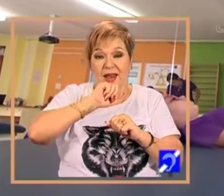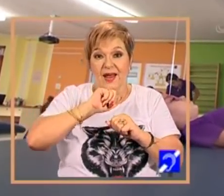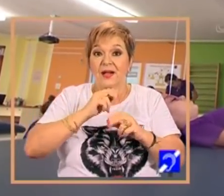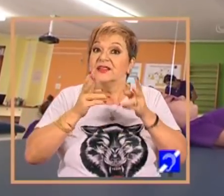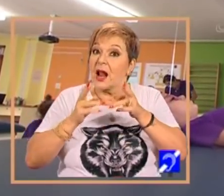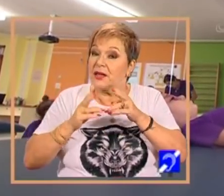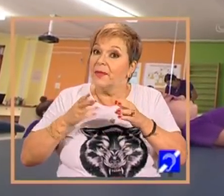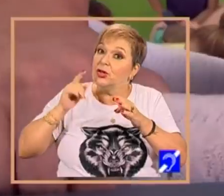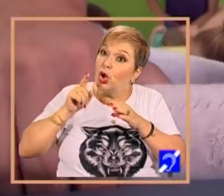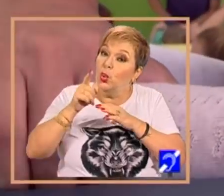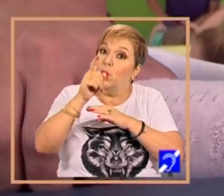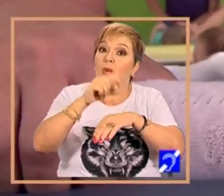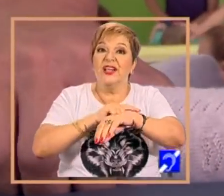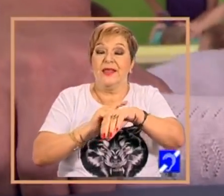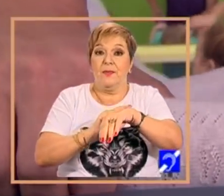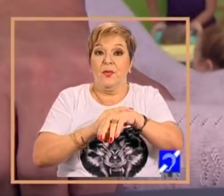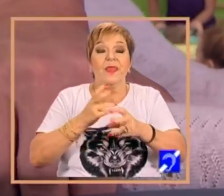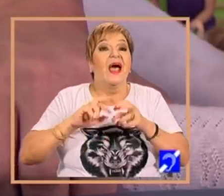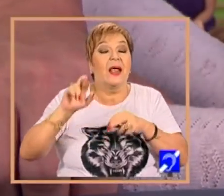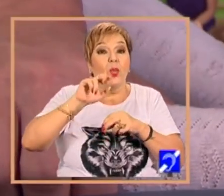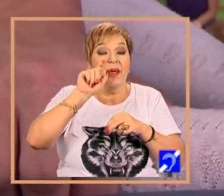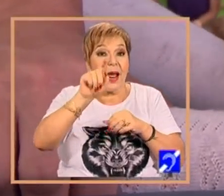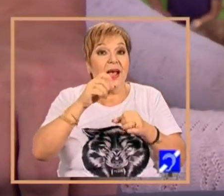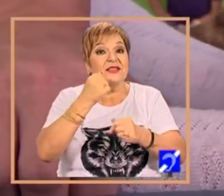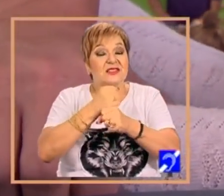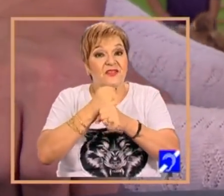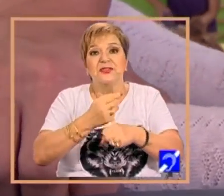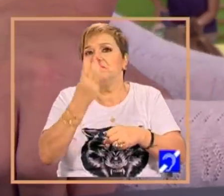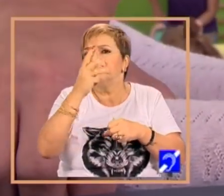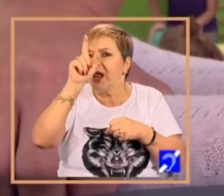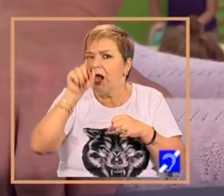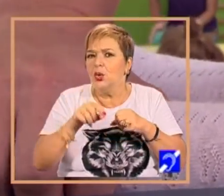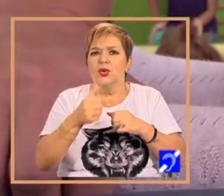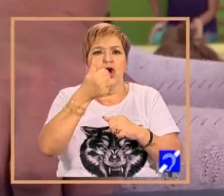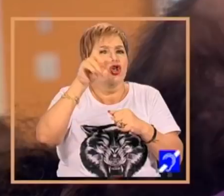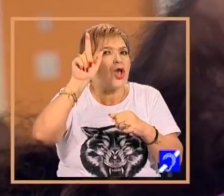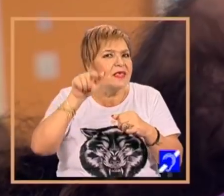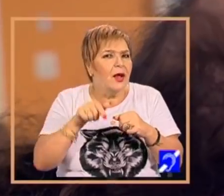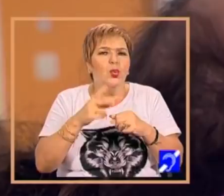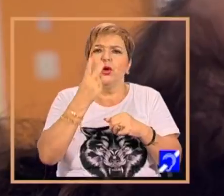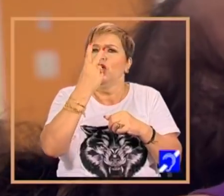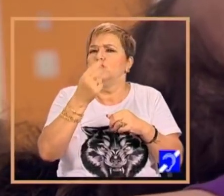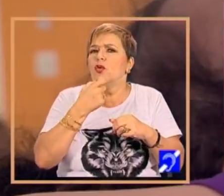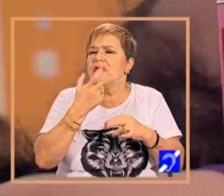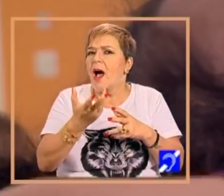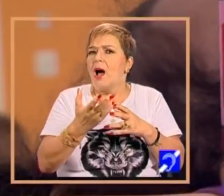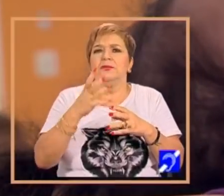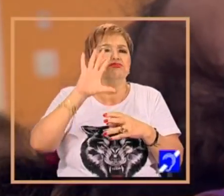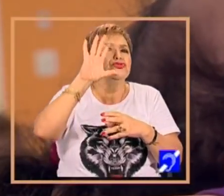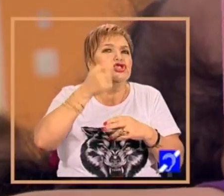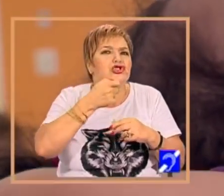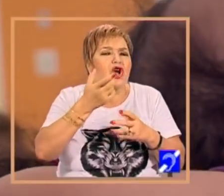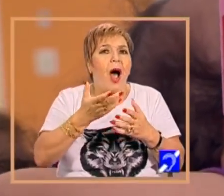pe termen lung. O astfel de terapie se face pentru 3 luni, 6 luni, 2 ani, 3, 5.